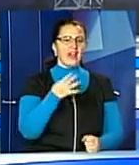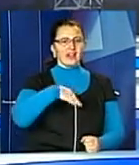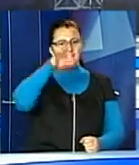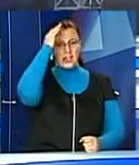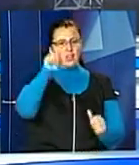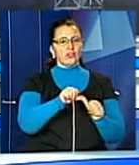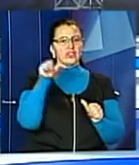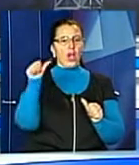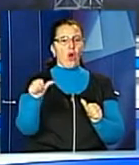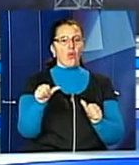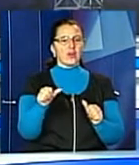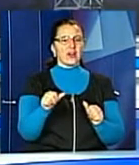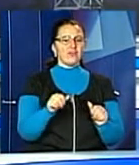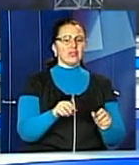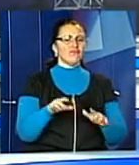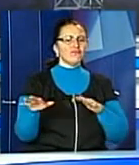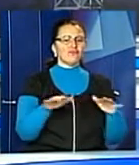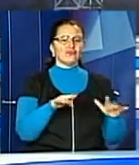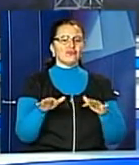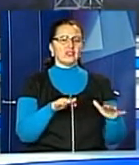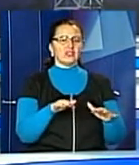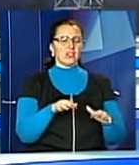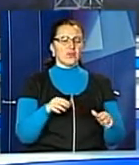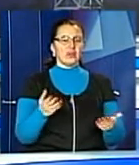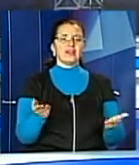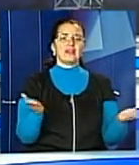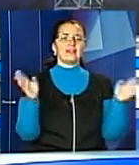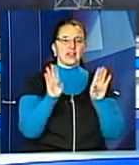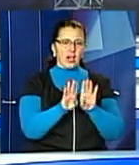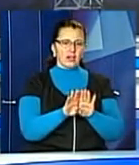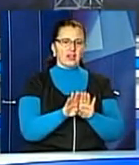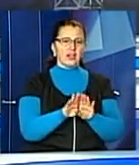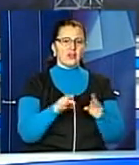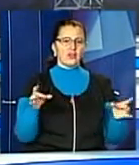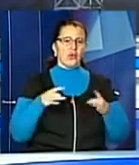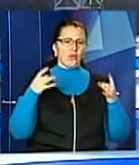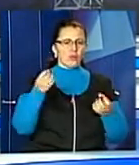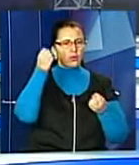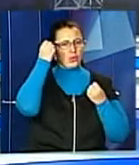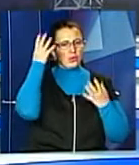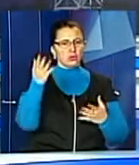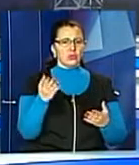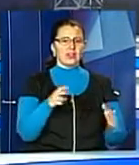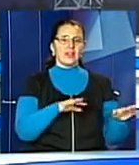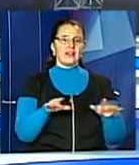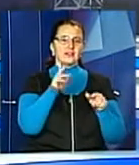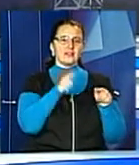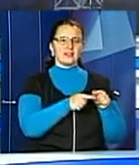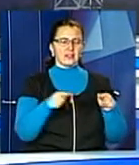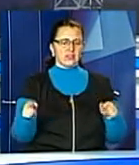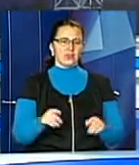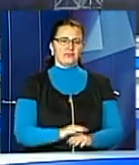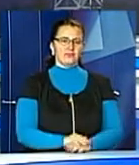окремій церемонії, якою «Радіо Вроцлав» закриє культурний сезон. Тоді ж і будуть оголошені решта лауреатів другої премії